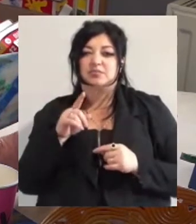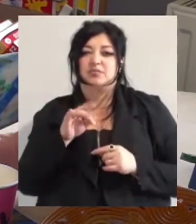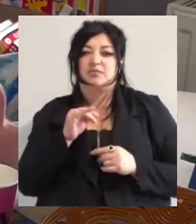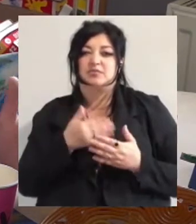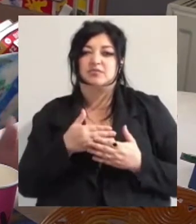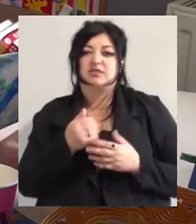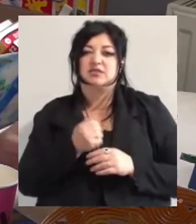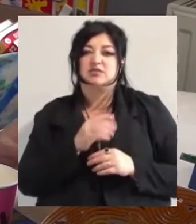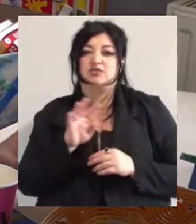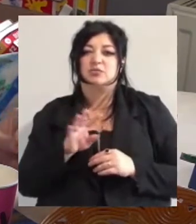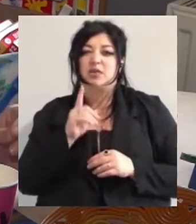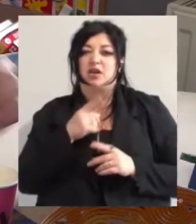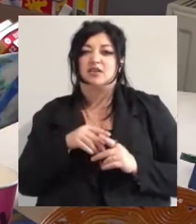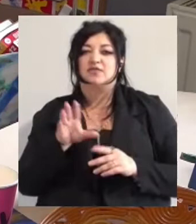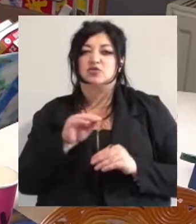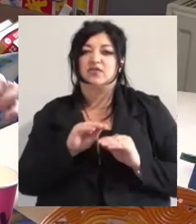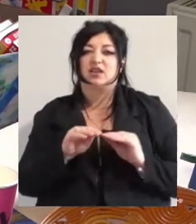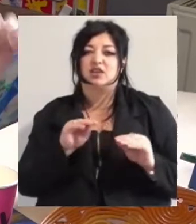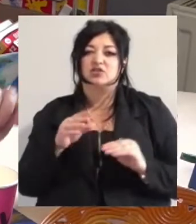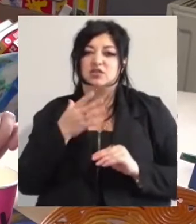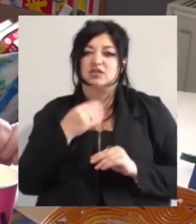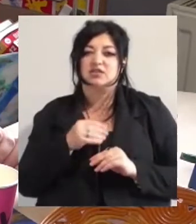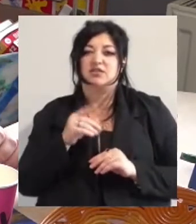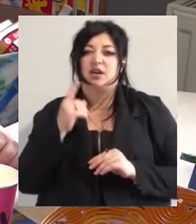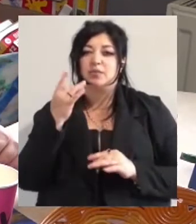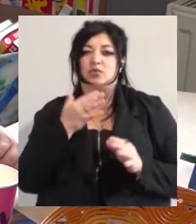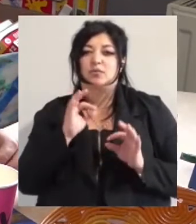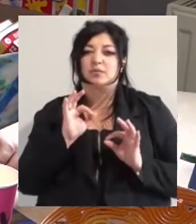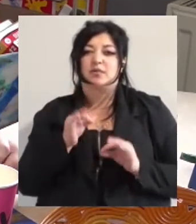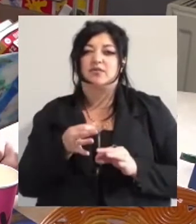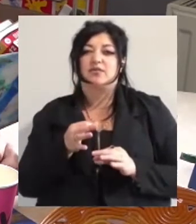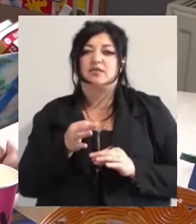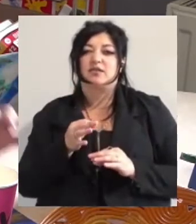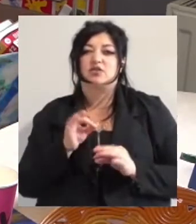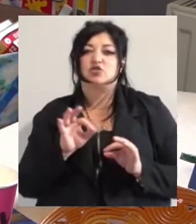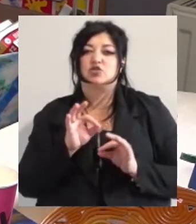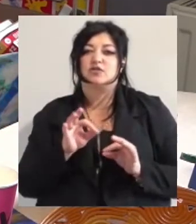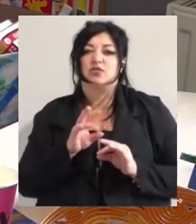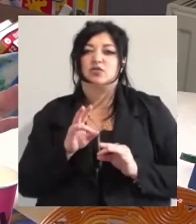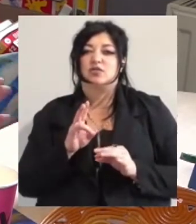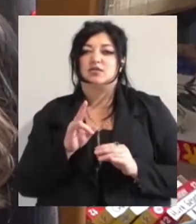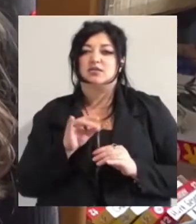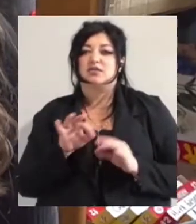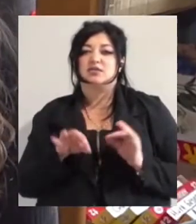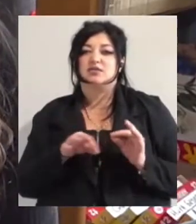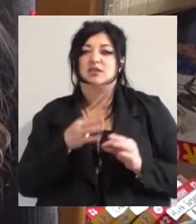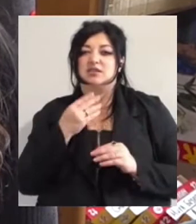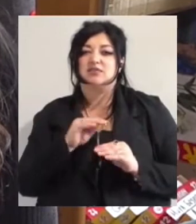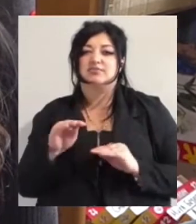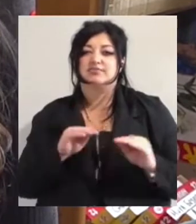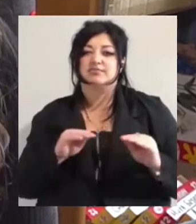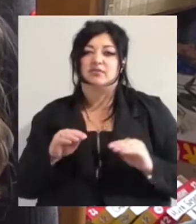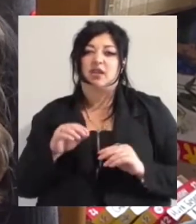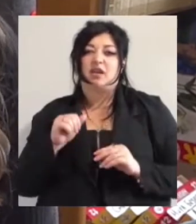Т.е. пока я це все вложила красиво, все обдумала, проверила, щоб нічого нигде не влезло, і на красиво растекло. І потім вже